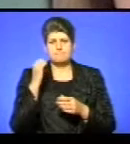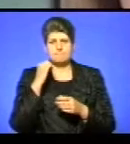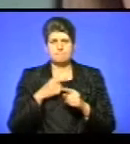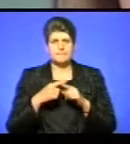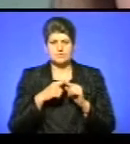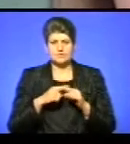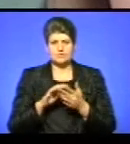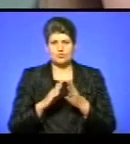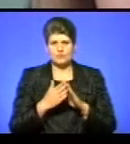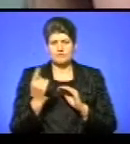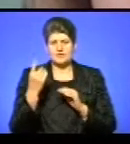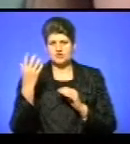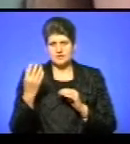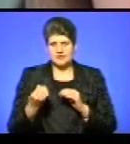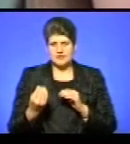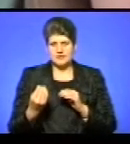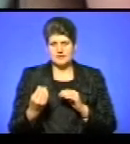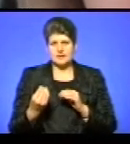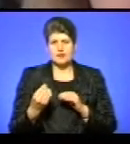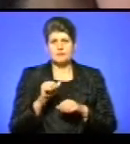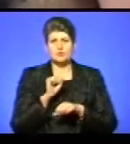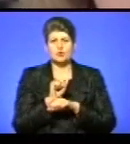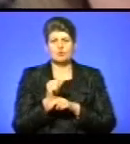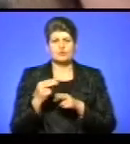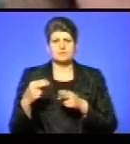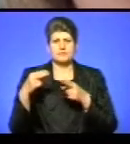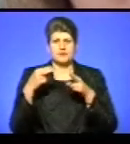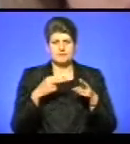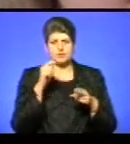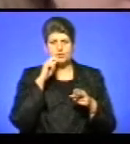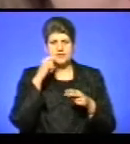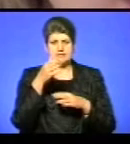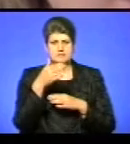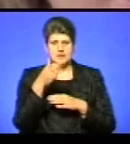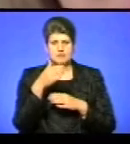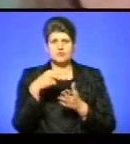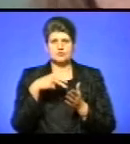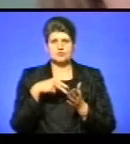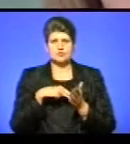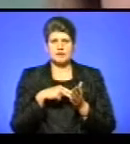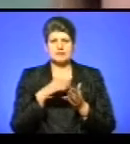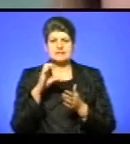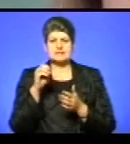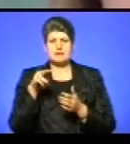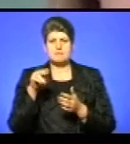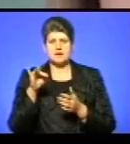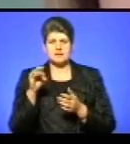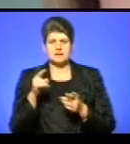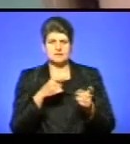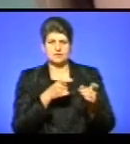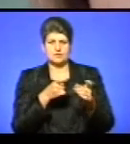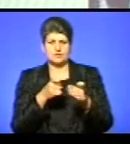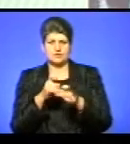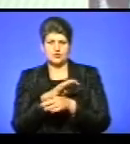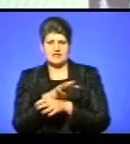і чоловіка, блокпост під'їхали, під українськими прапорами стояли зепаратисти, їх всіх повністю